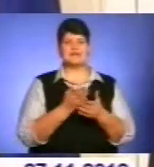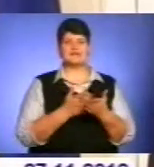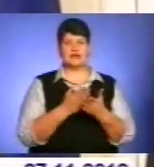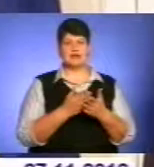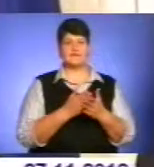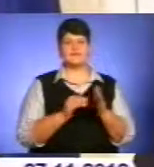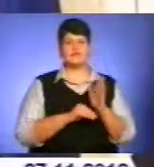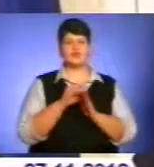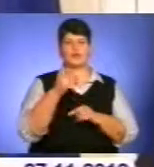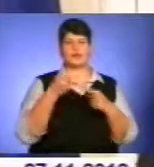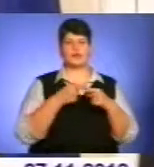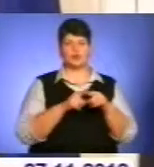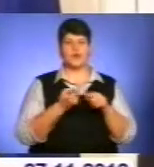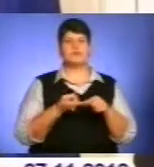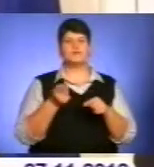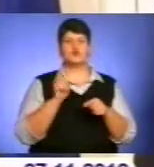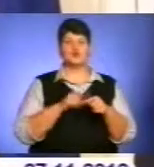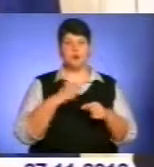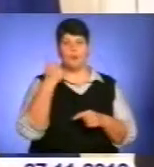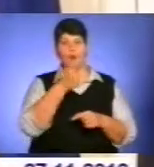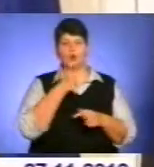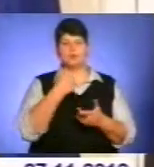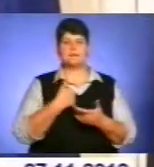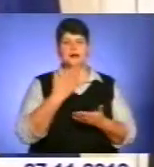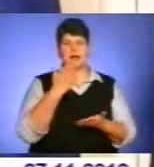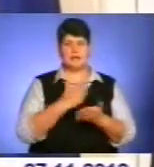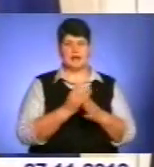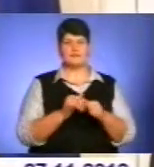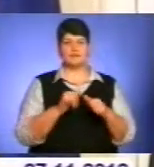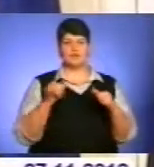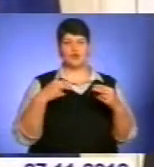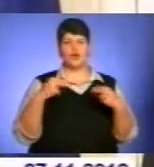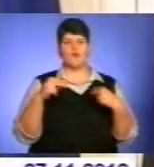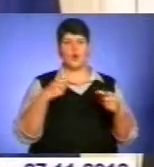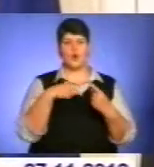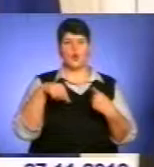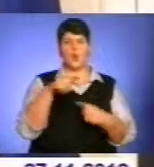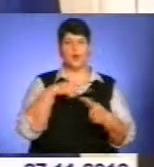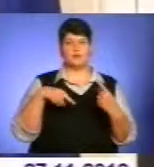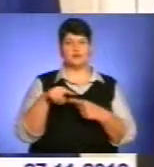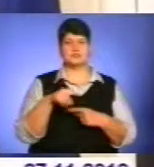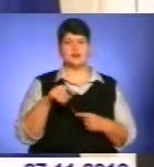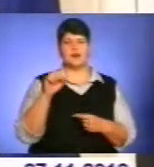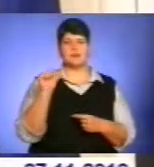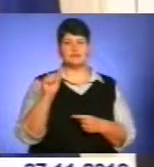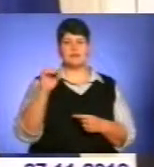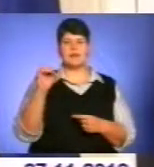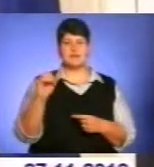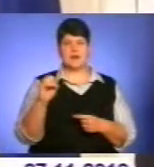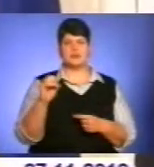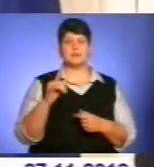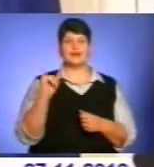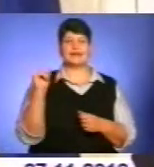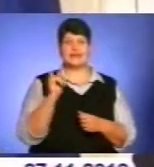технологій. В цьому році ми маємо збільшення товарообігу з Арабськими Еміратами і